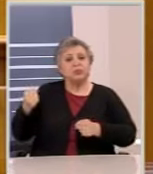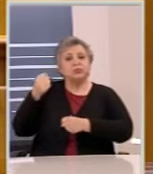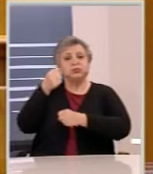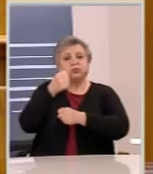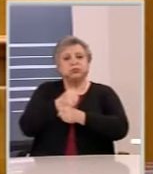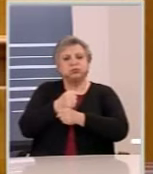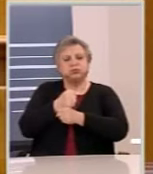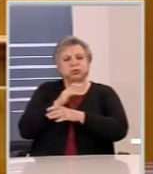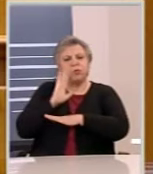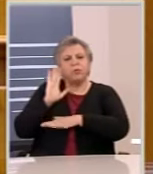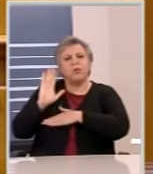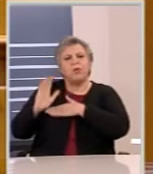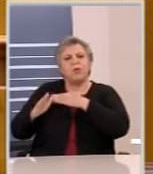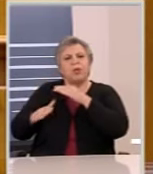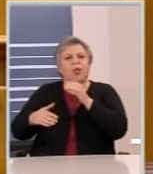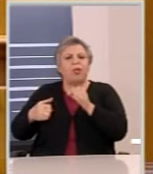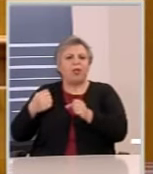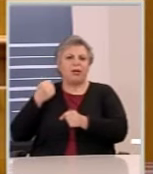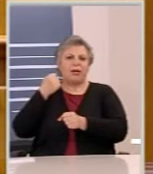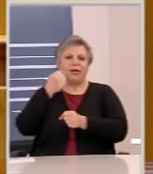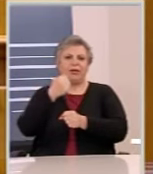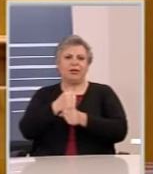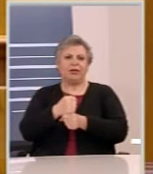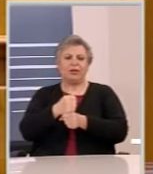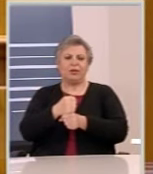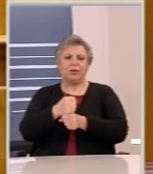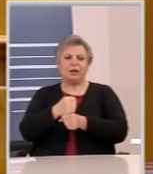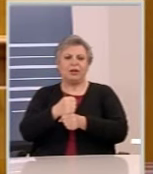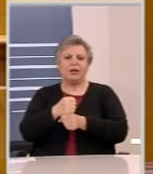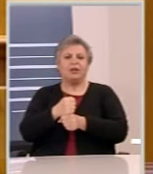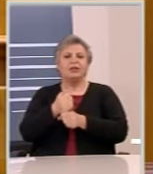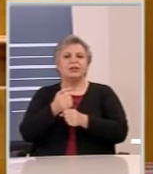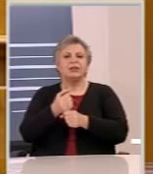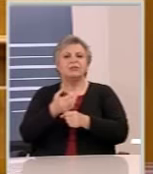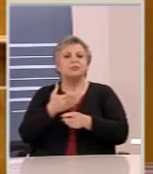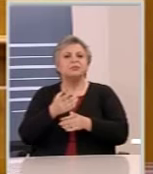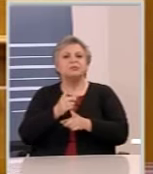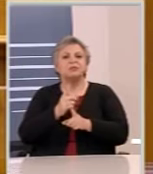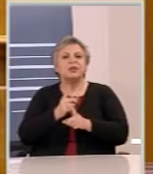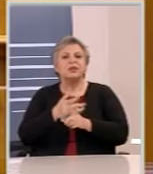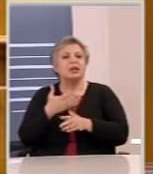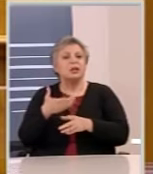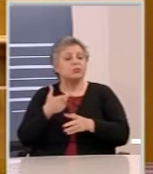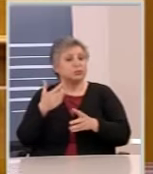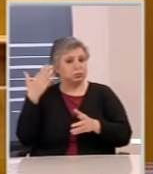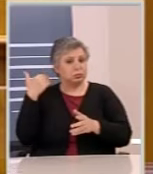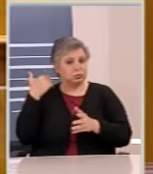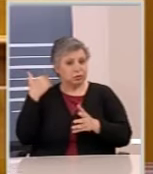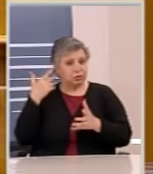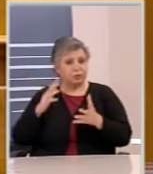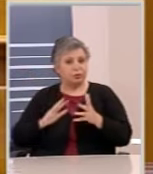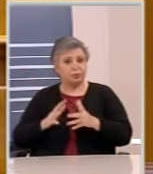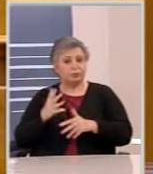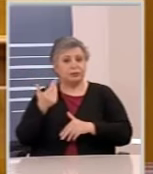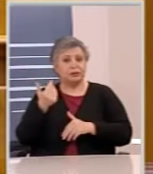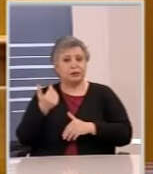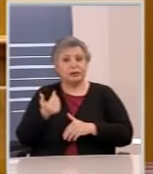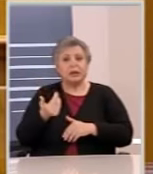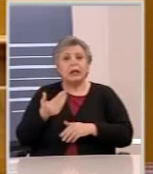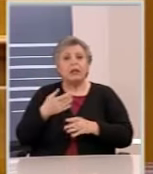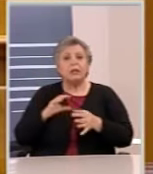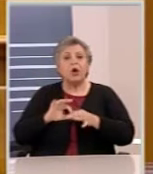και ιδίως τα χρόνια της ανάπτυξης. Λίγο πριν την Ολυμπιάδα και μετά